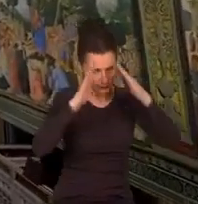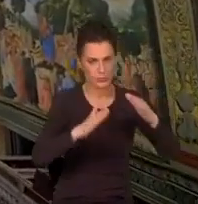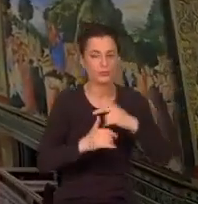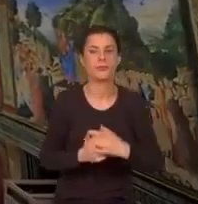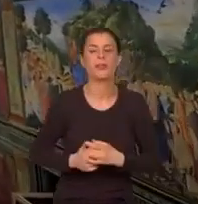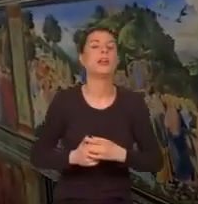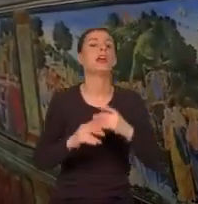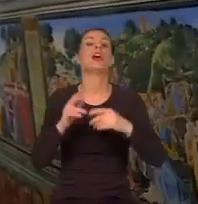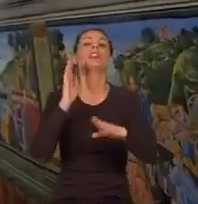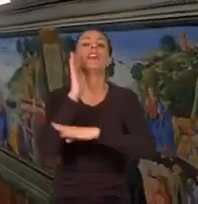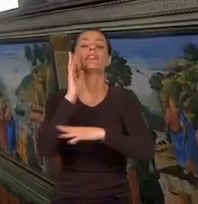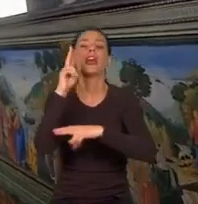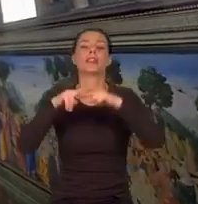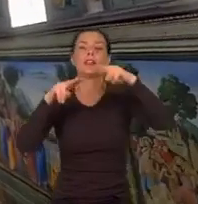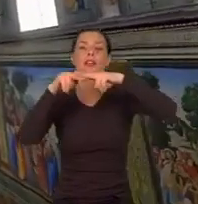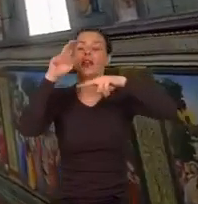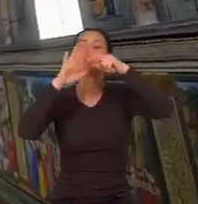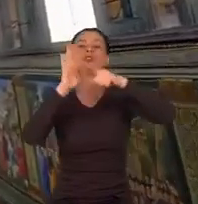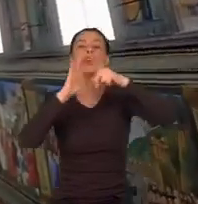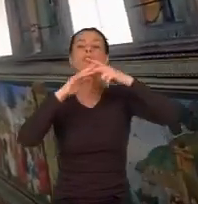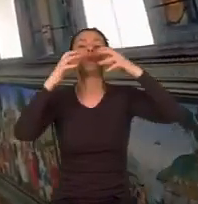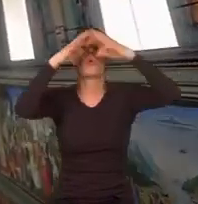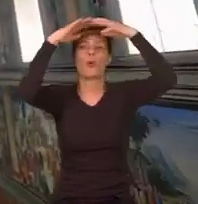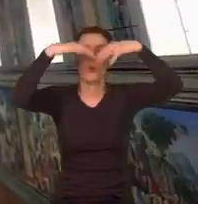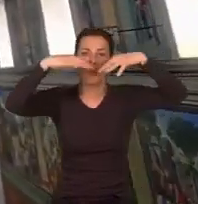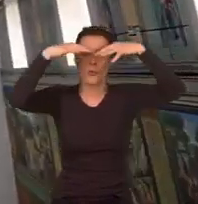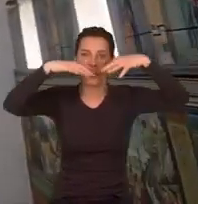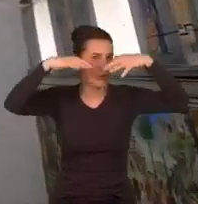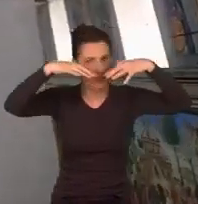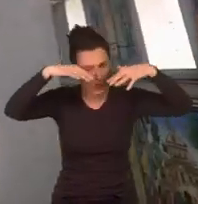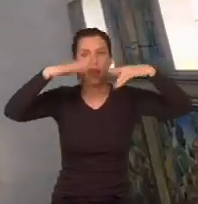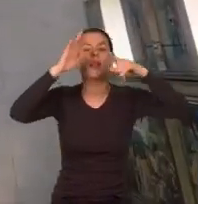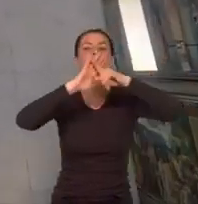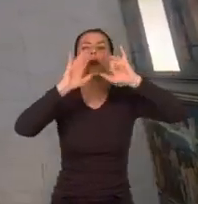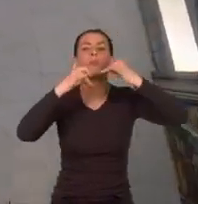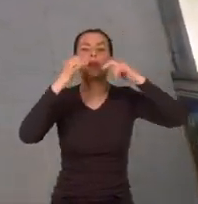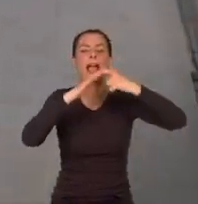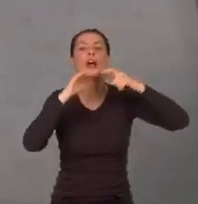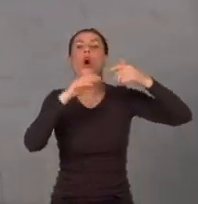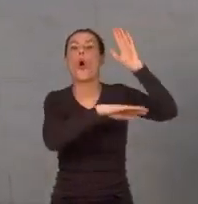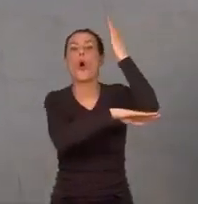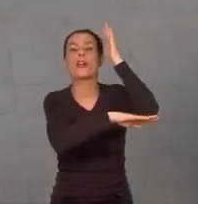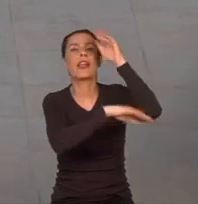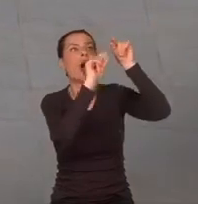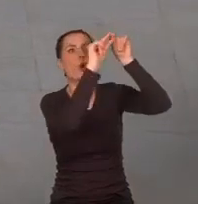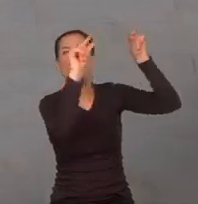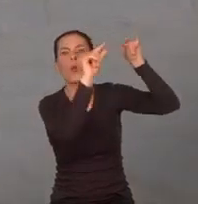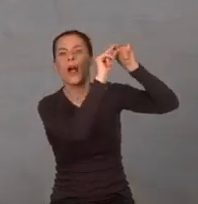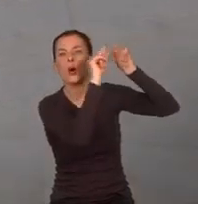Drewniane rusztowanie Michała Anioła nie zwisało ze sklepienia, lecz spoczywało na kołkach mocowanych do okien kaplicy.